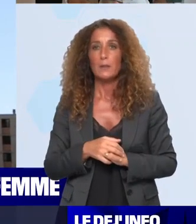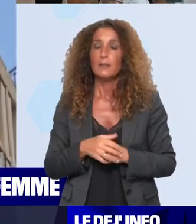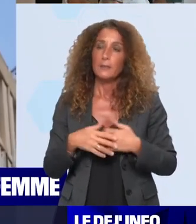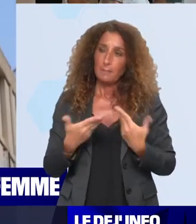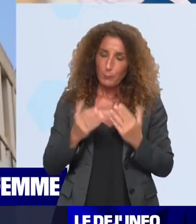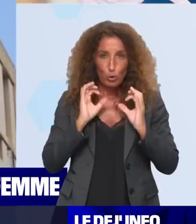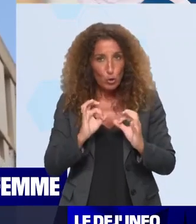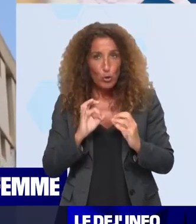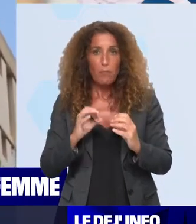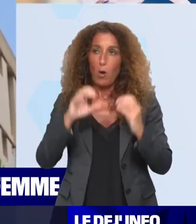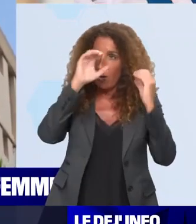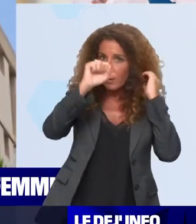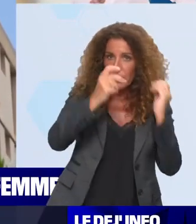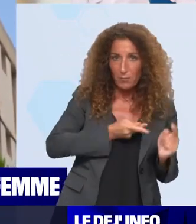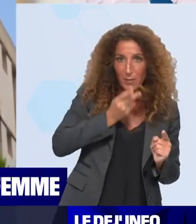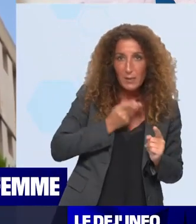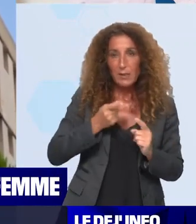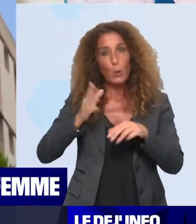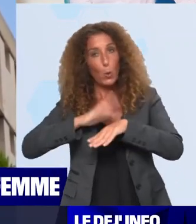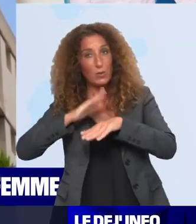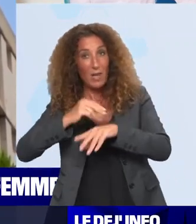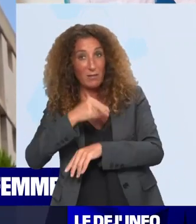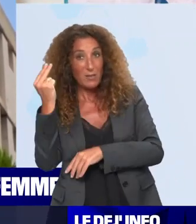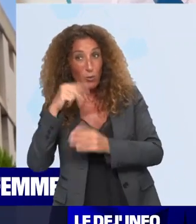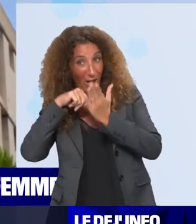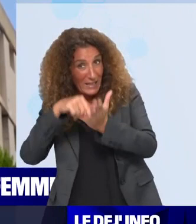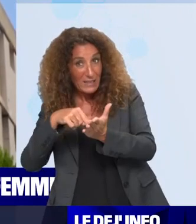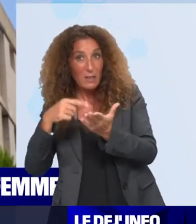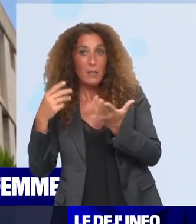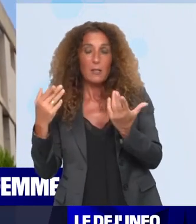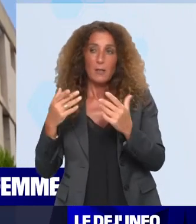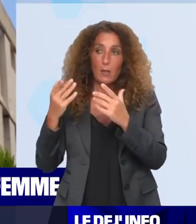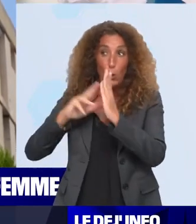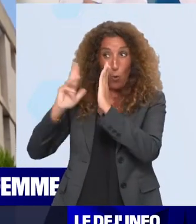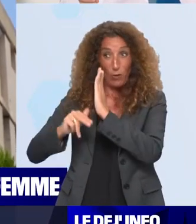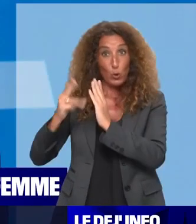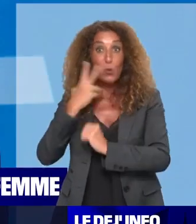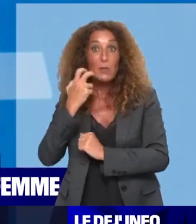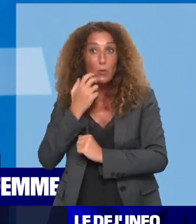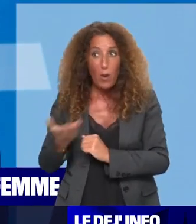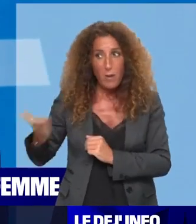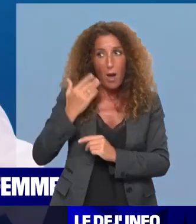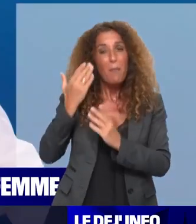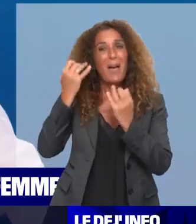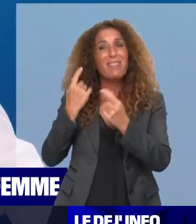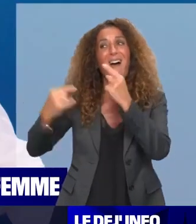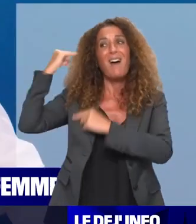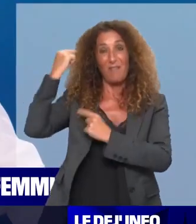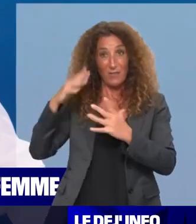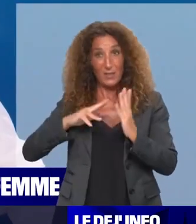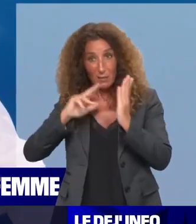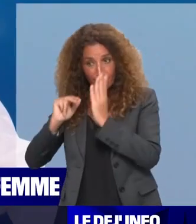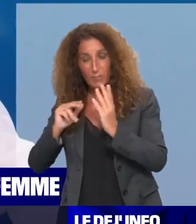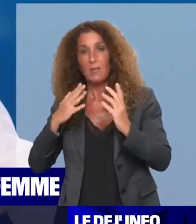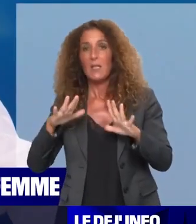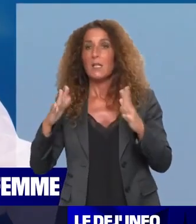'Académie de médecine, le Conseil national d'éthique qui ont donné leur avis. Il a eu cette convention citoyenne au printemps dernier et pourtant, il n'y a toujours pas de loi.